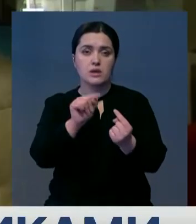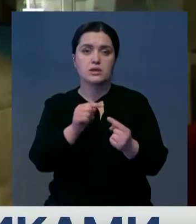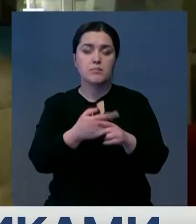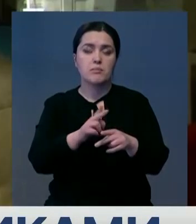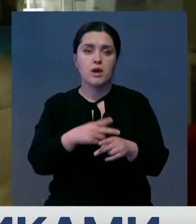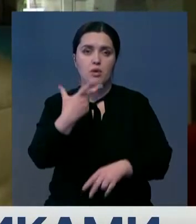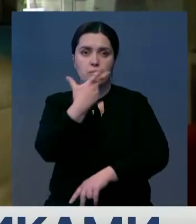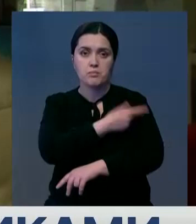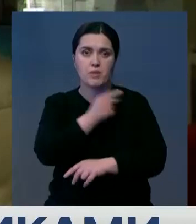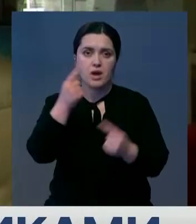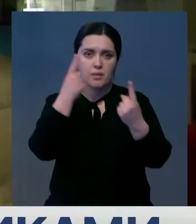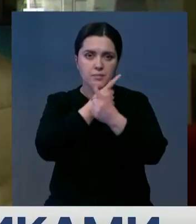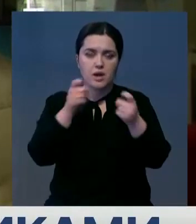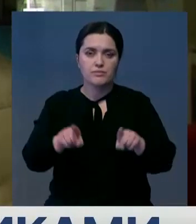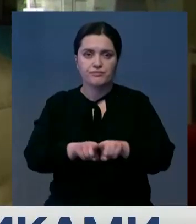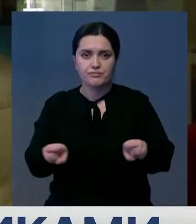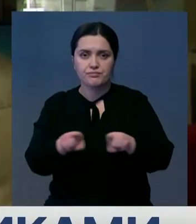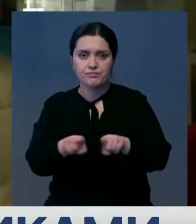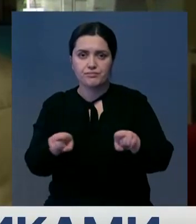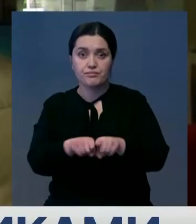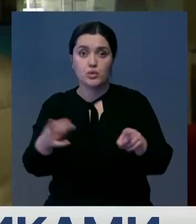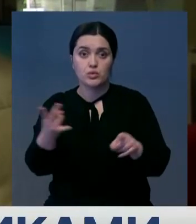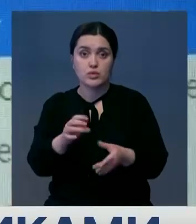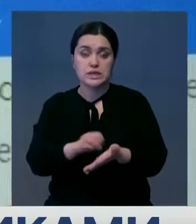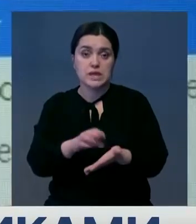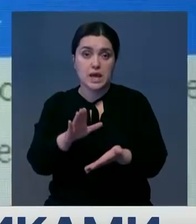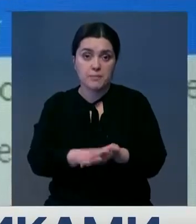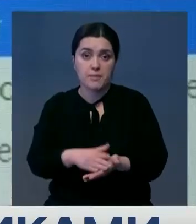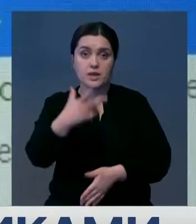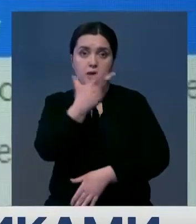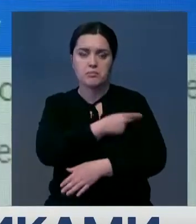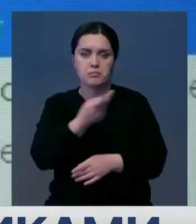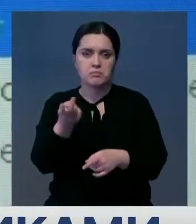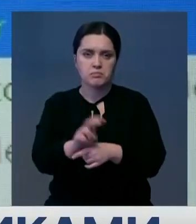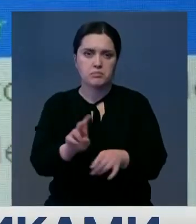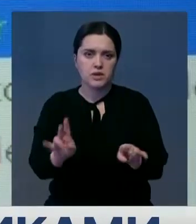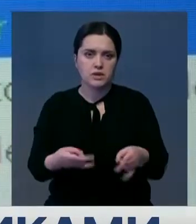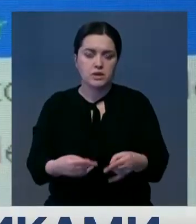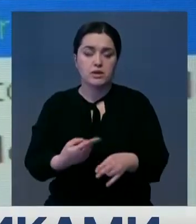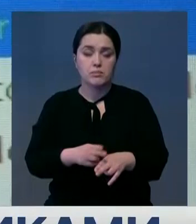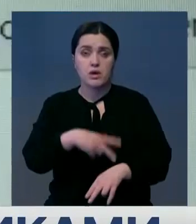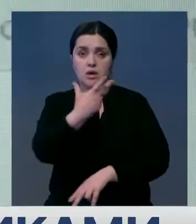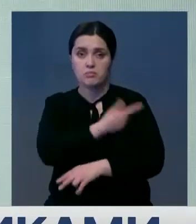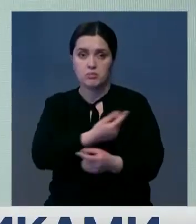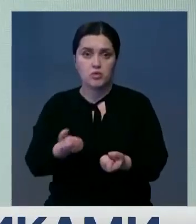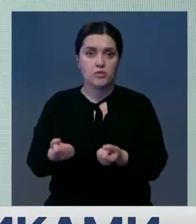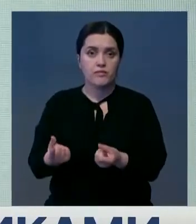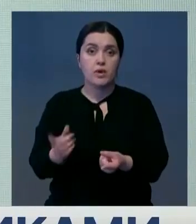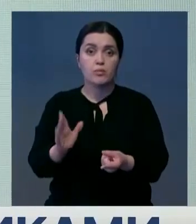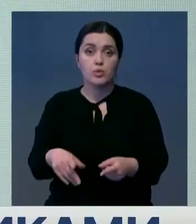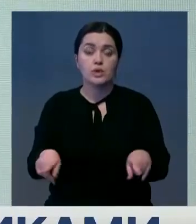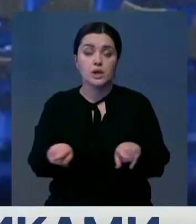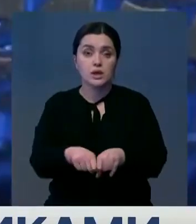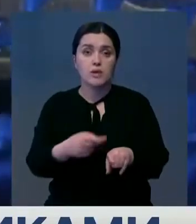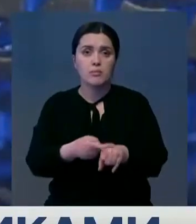кампанию по вакцинации. Причем весьма оригинальным способом. Дескать, записывайтесь на прививку, потом не приходите. Тогда вакцина пойдет в помойку. Оказалось, что у таких